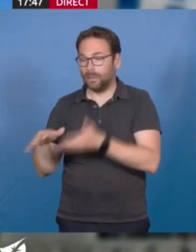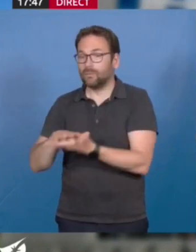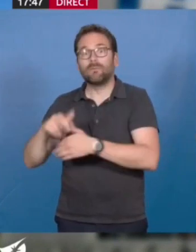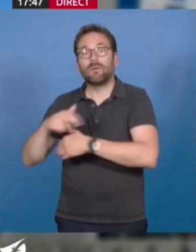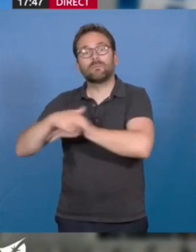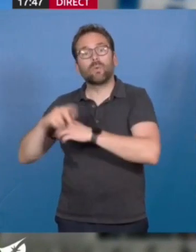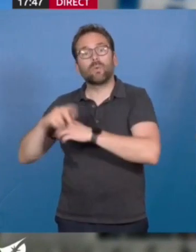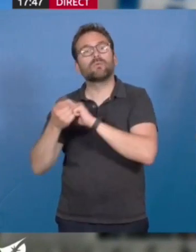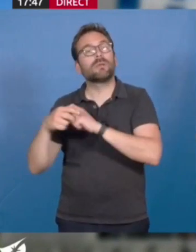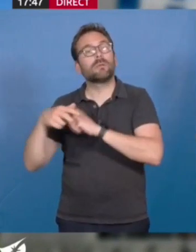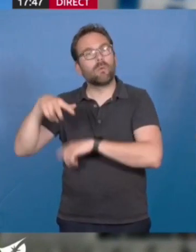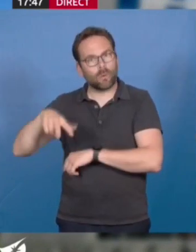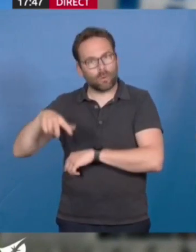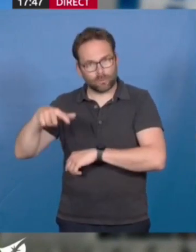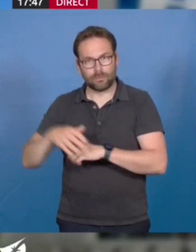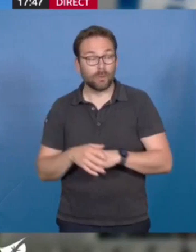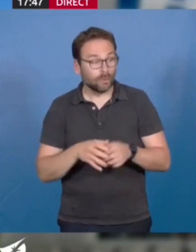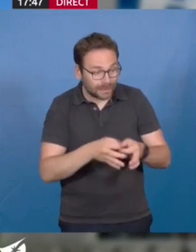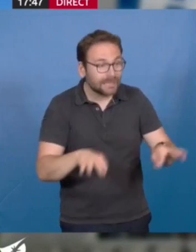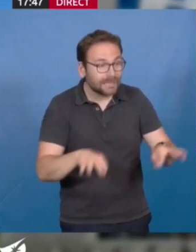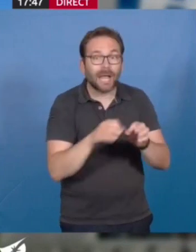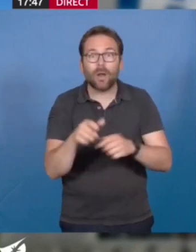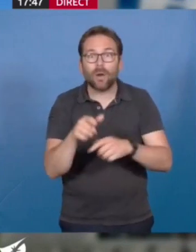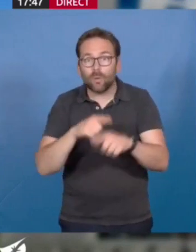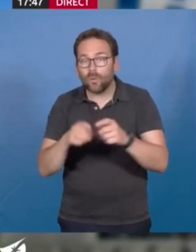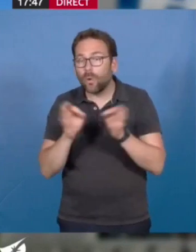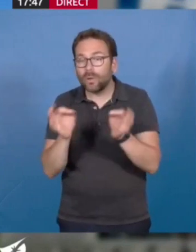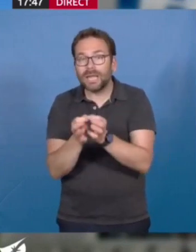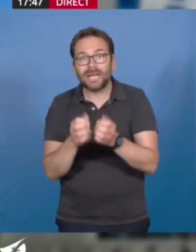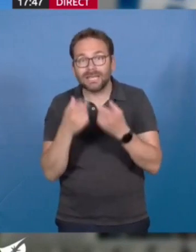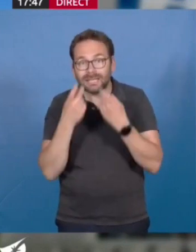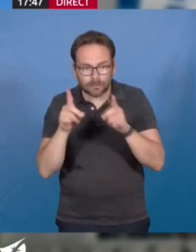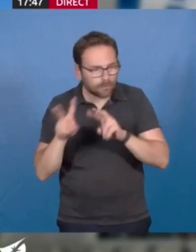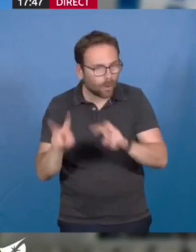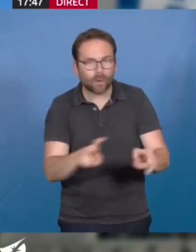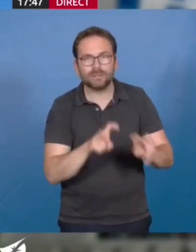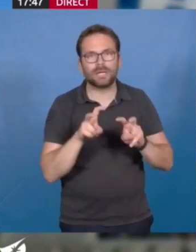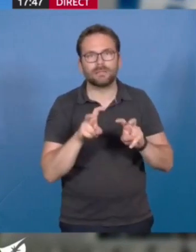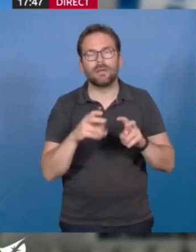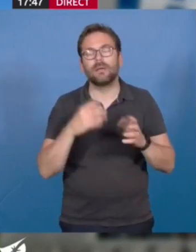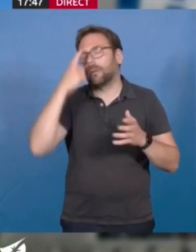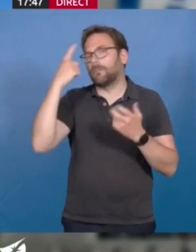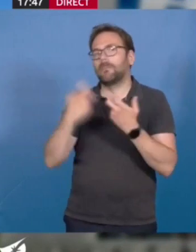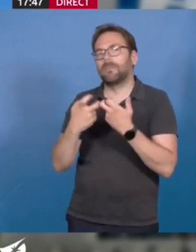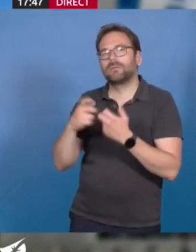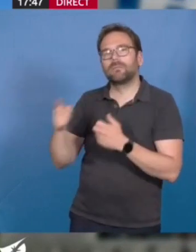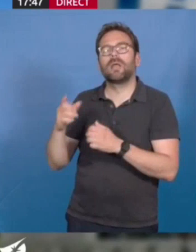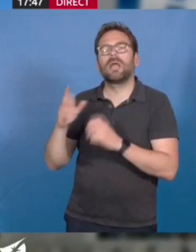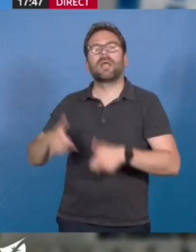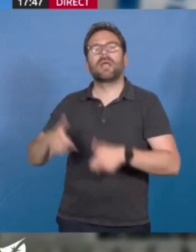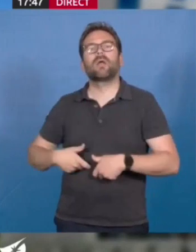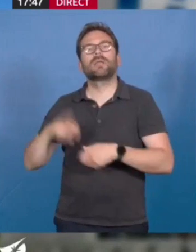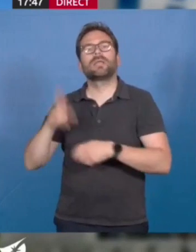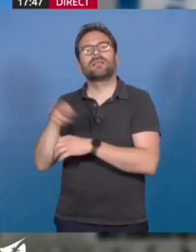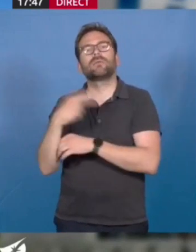en logement et la recherche de terrains et de locaux disponibles. Nous pensons par exemple au site de l'École nationale supérieure maritime